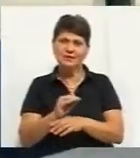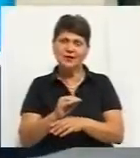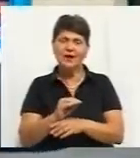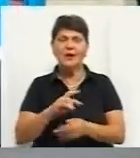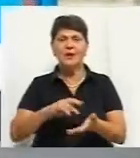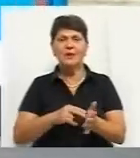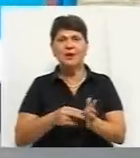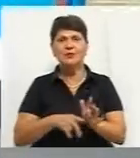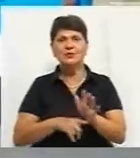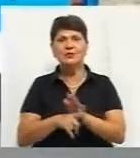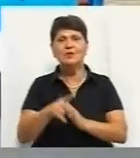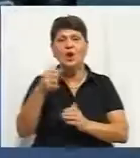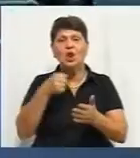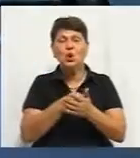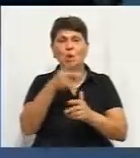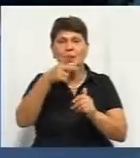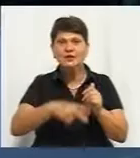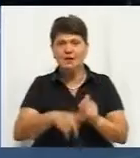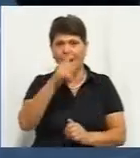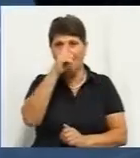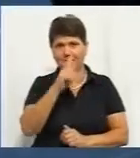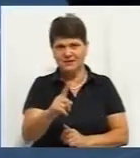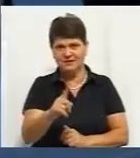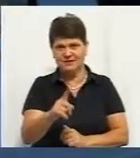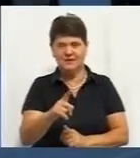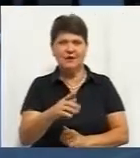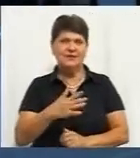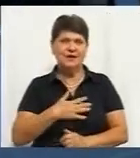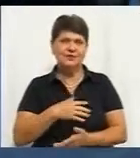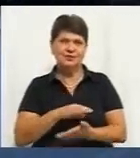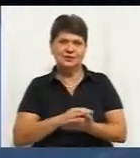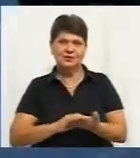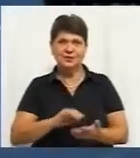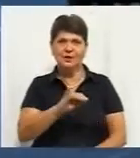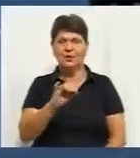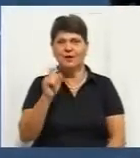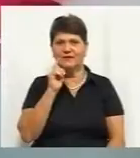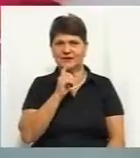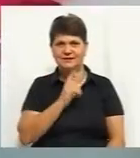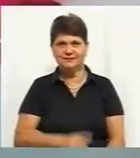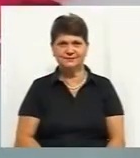планують запустити до кінця місяця. Тетяна Щегловська, Валерій Черкашин, новини на Суспільному, Вінниця.